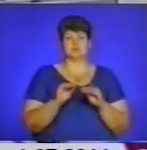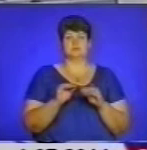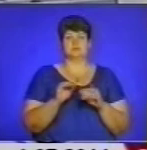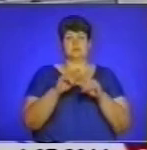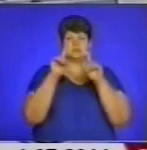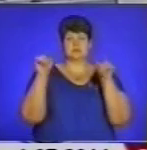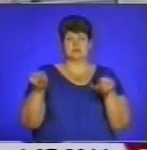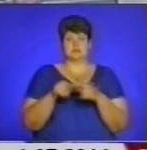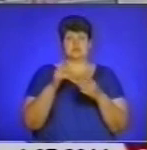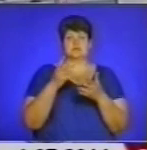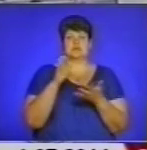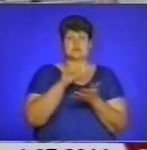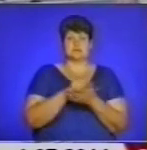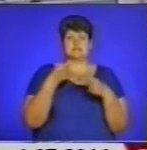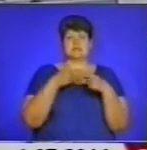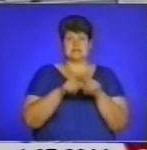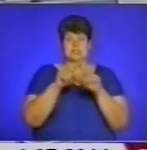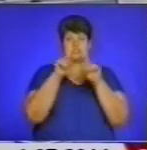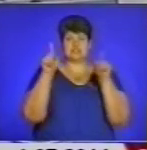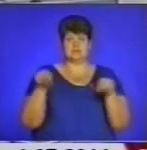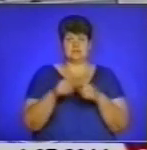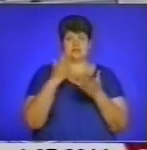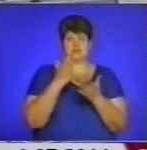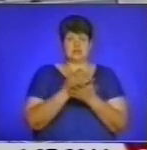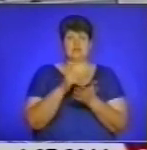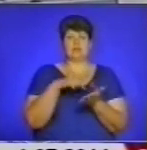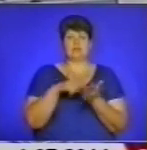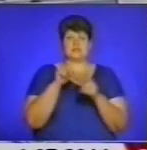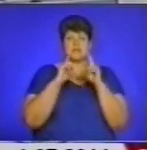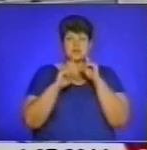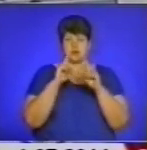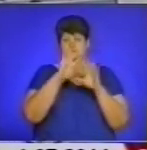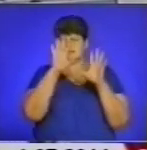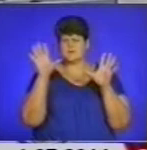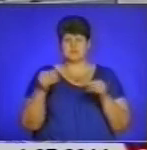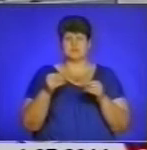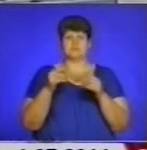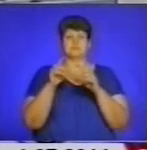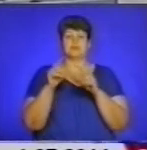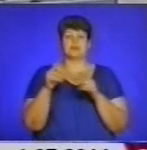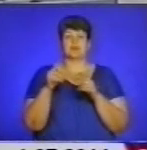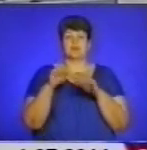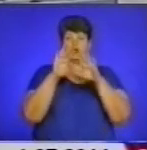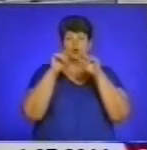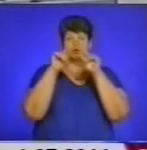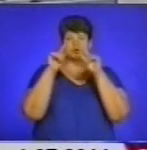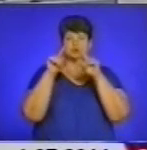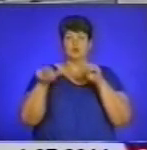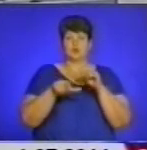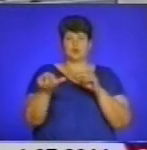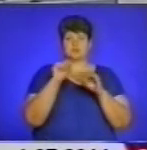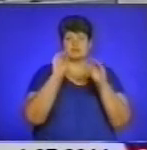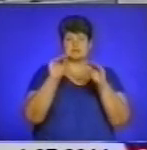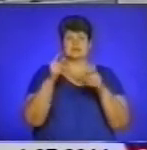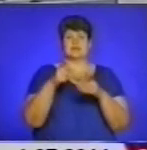технічний відділ, який знаходиться в міській раді. Відповідно, всі дорожні знаки по місту Тернополя встановлені